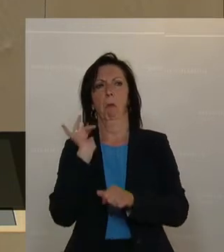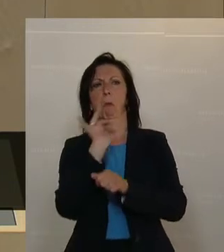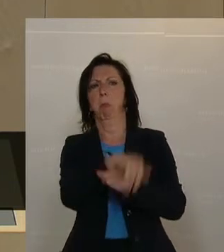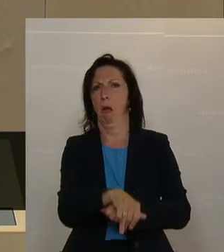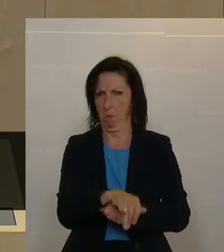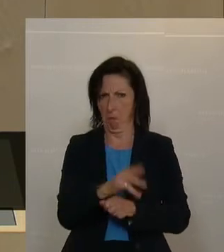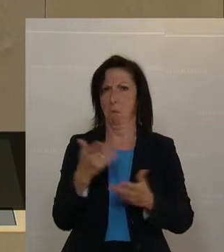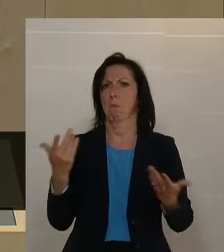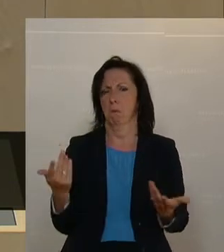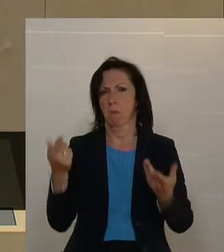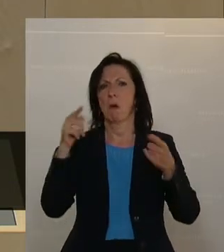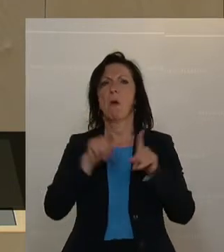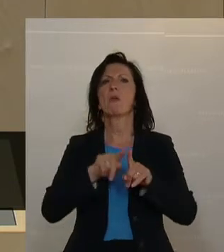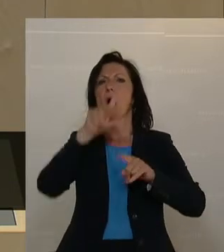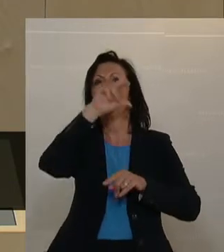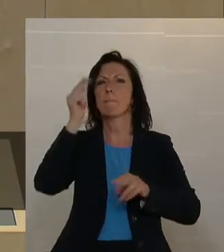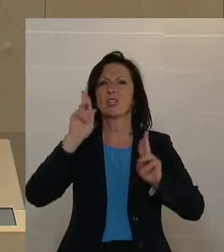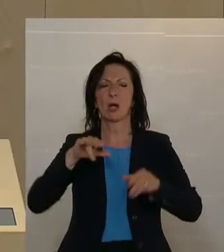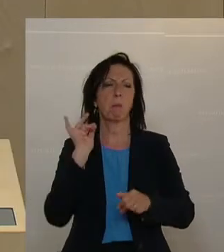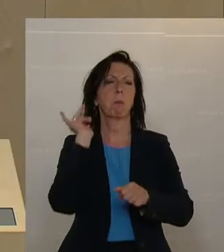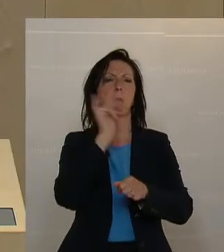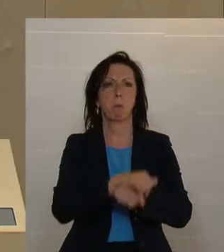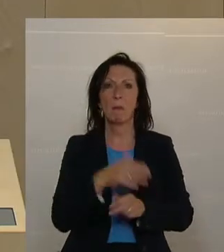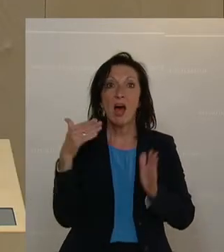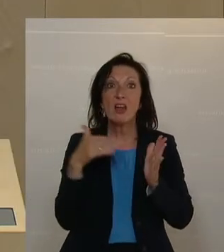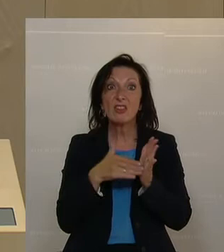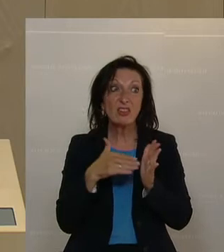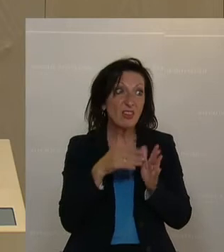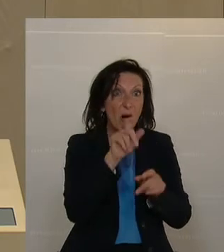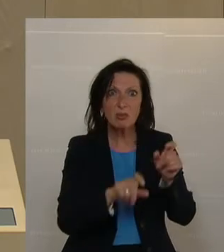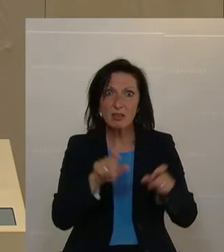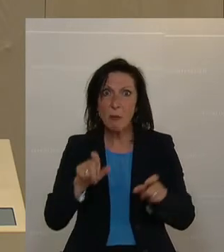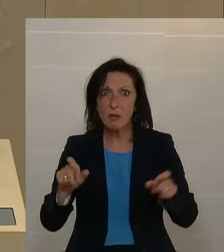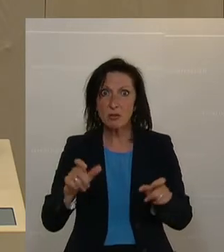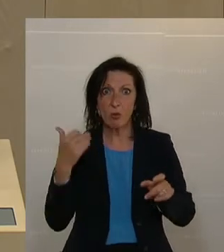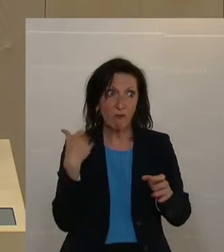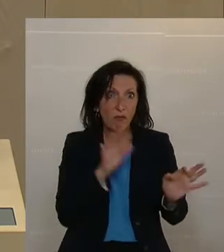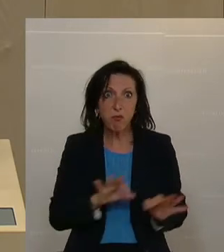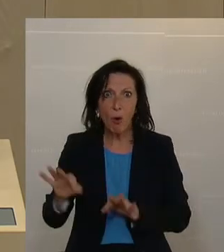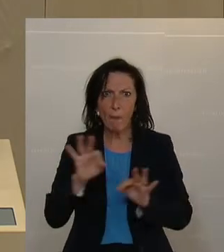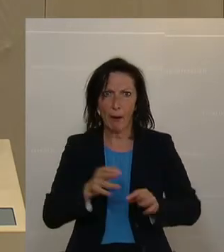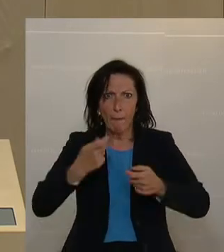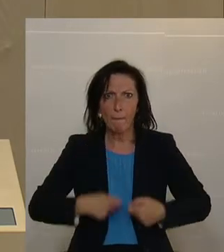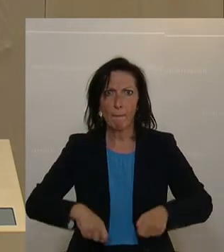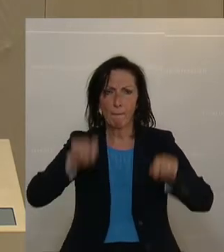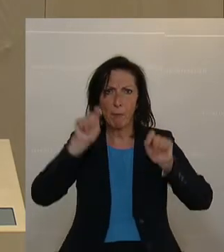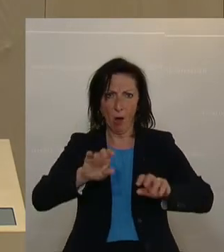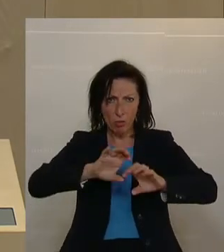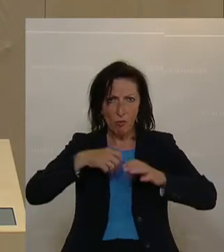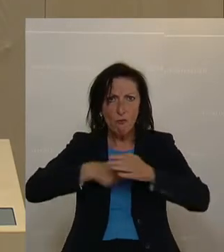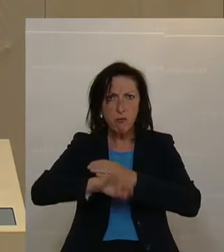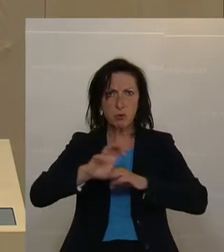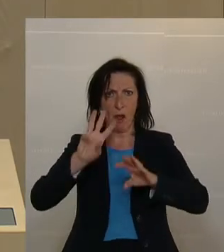von ihnen sind dabei gestorben, während sie die Stadien für die Fußball-Weltmeisterschaft aufgebaut